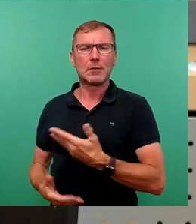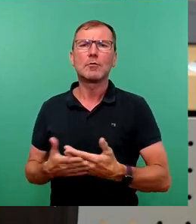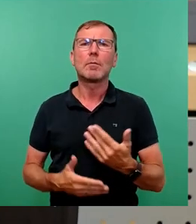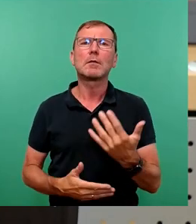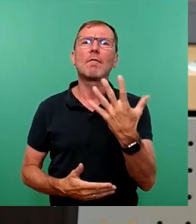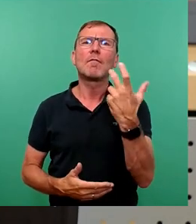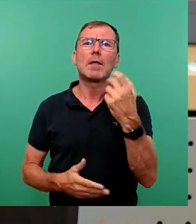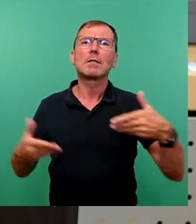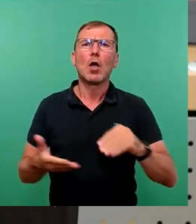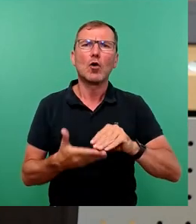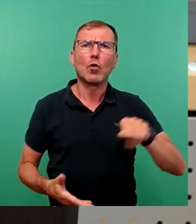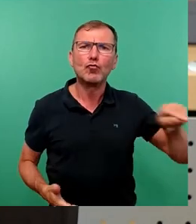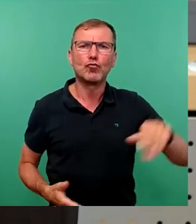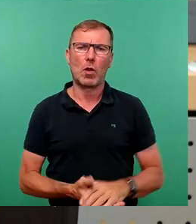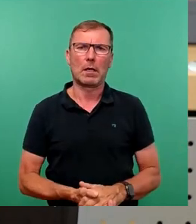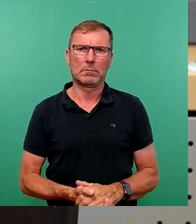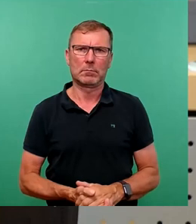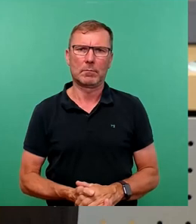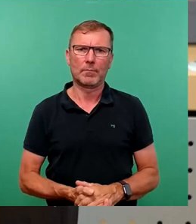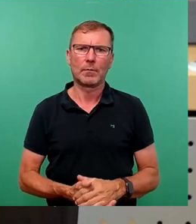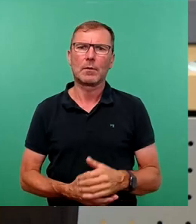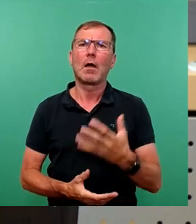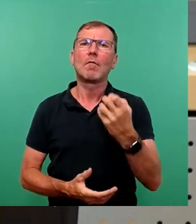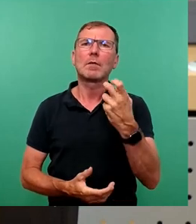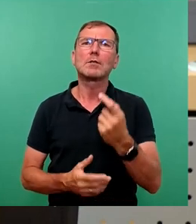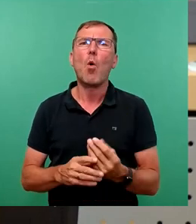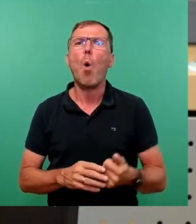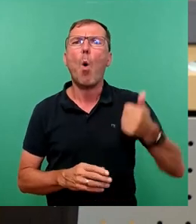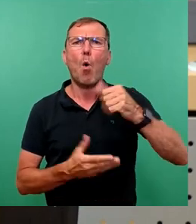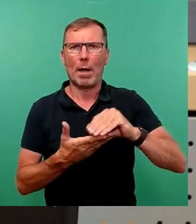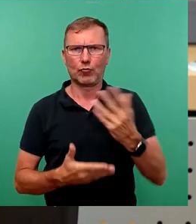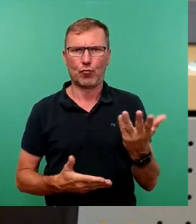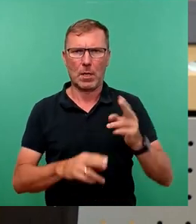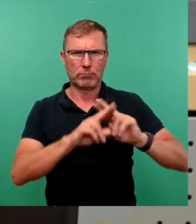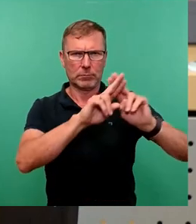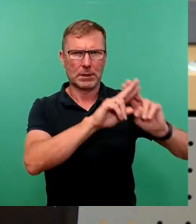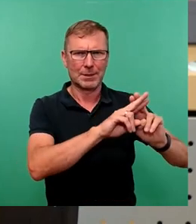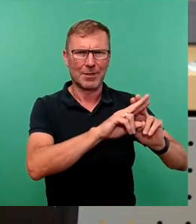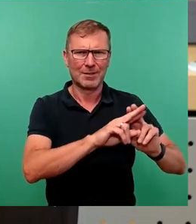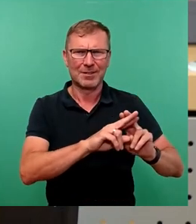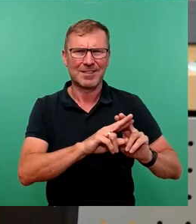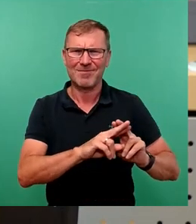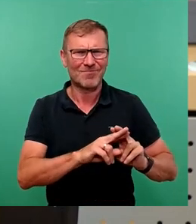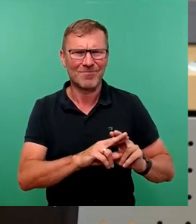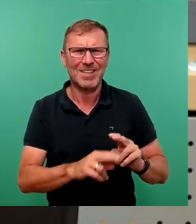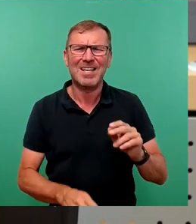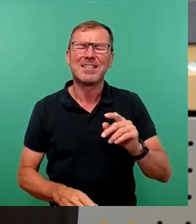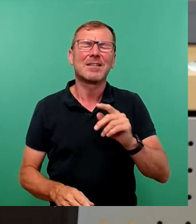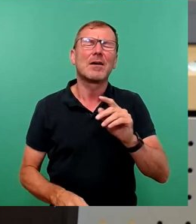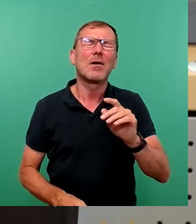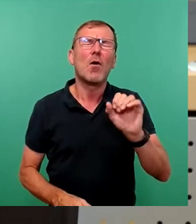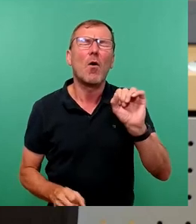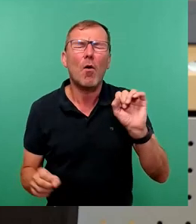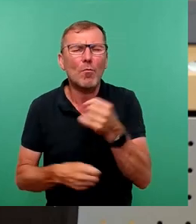Grundschule, Verschattung etc., 35. Oberschule. Ich sage mal so, unwürdige Toiletten, die es niemals in DDR